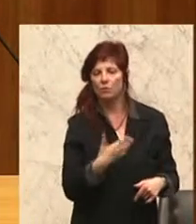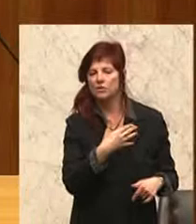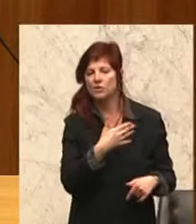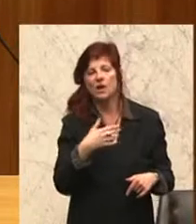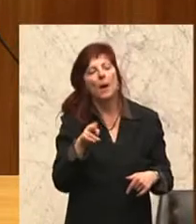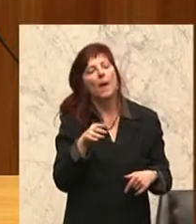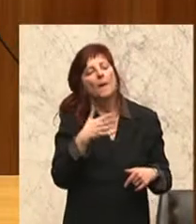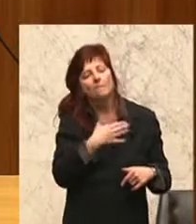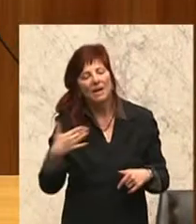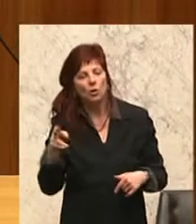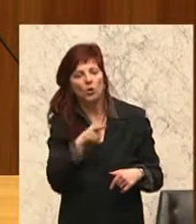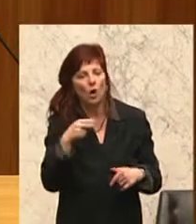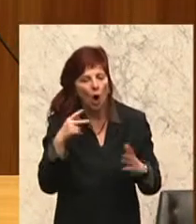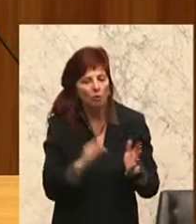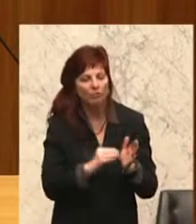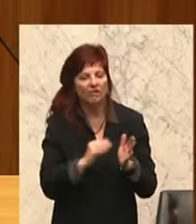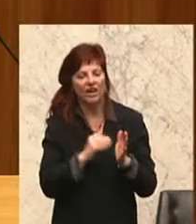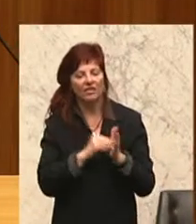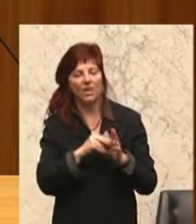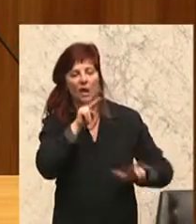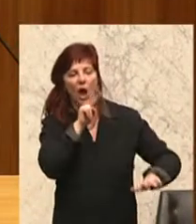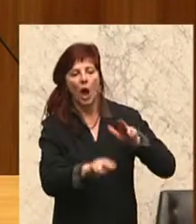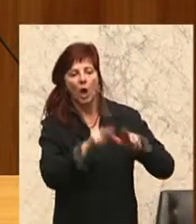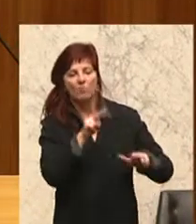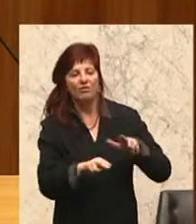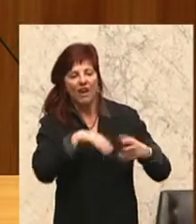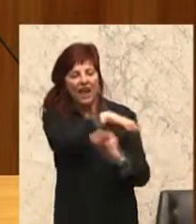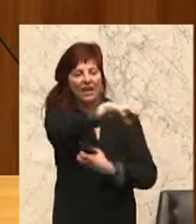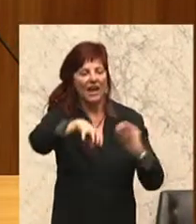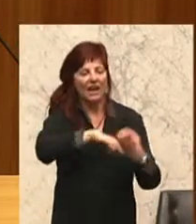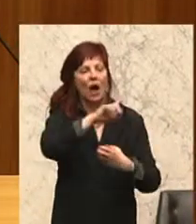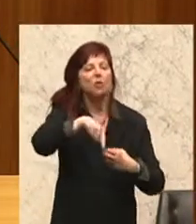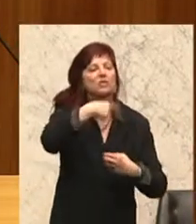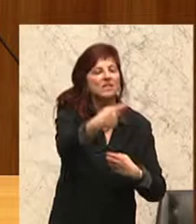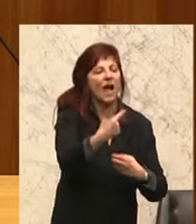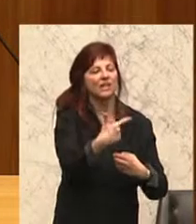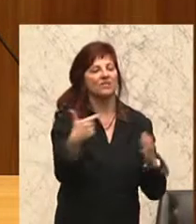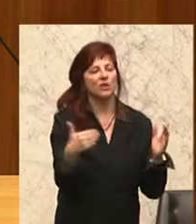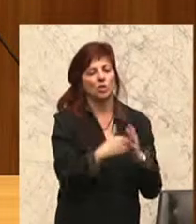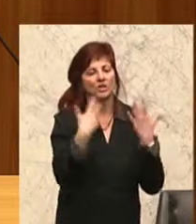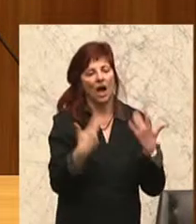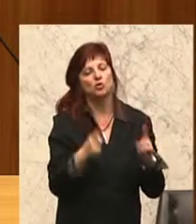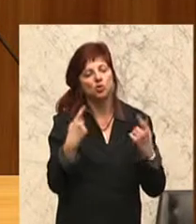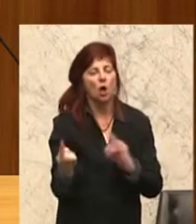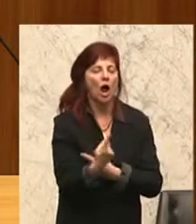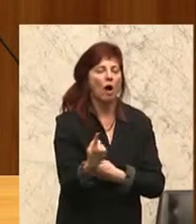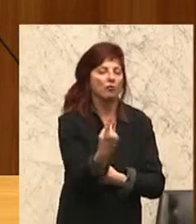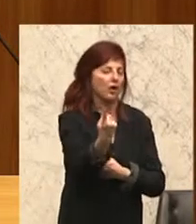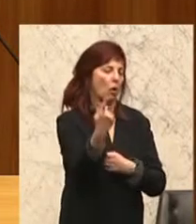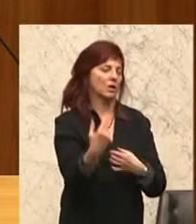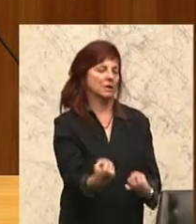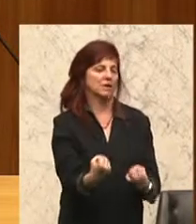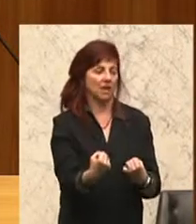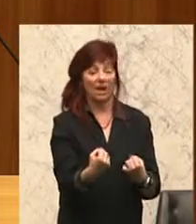Pflegechaos in Österreich nach 2008 endlich erstmals nachhaltig auch sichern. Sehr geehrte Damen und Herren, das hat nichts mit